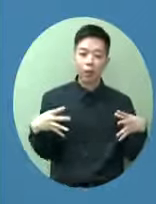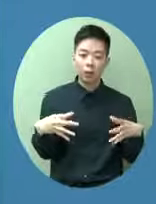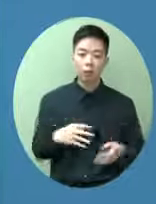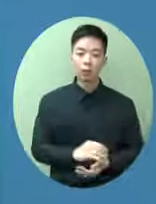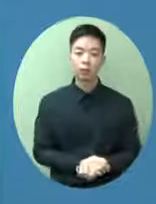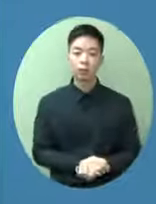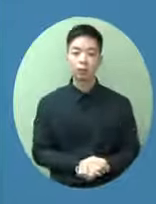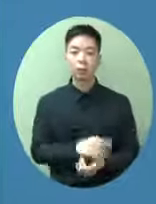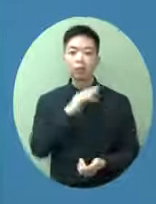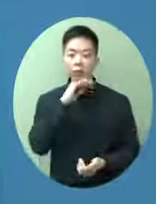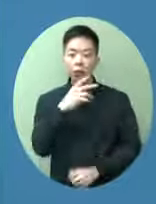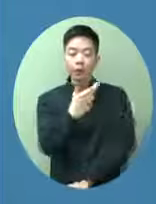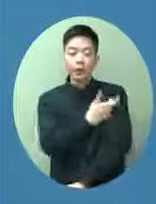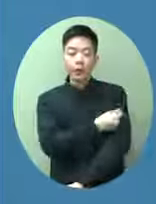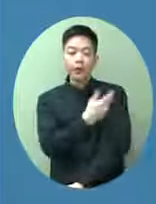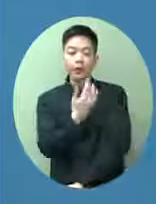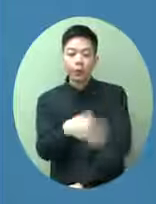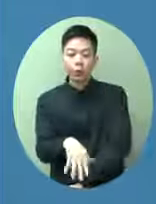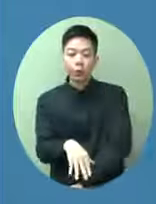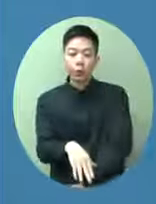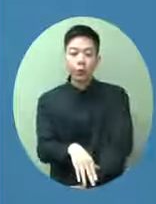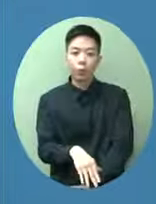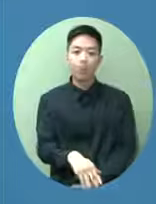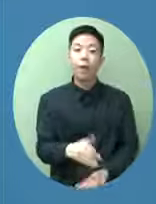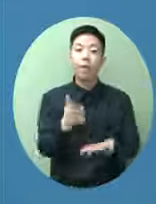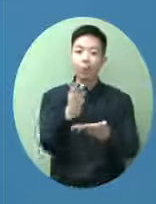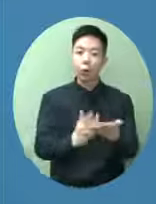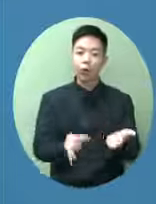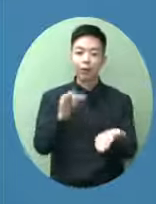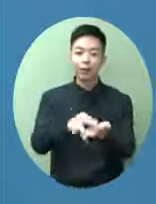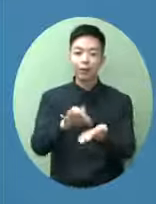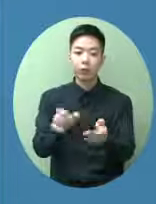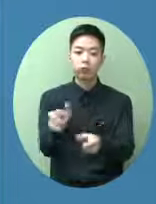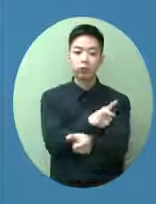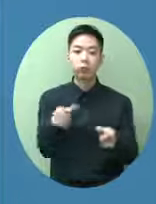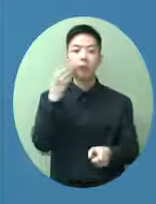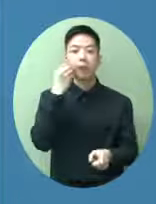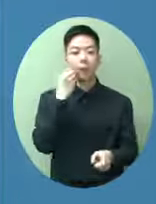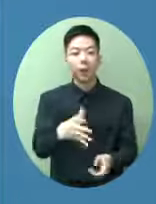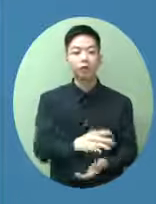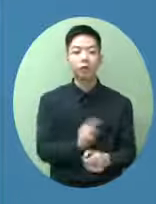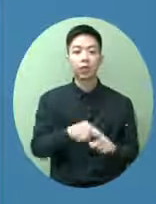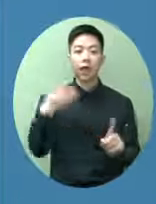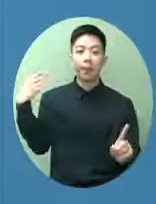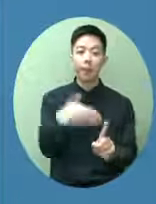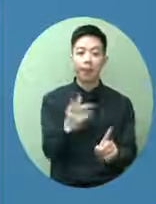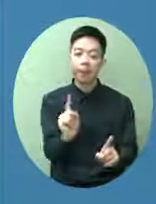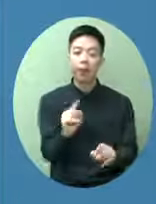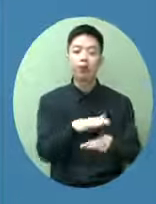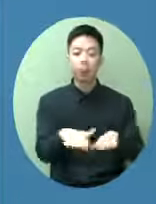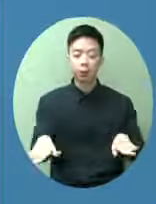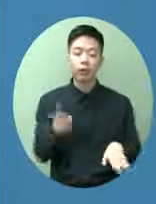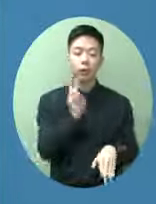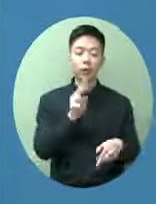有一些處所的營運是比較放寬這個也是一個安全考慮例如餐飲業